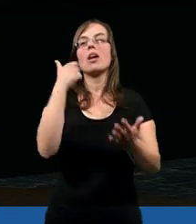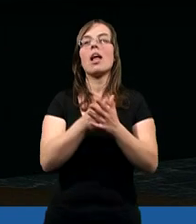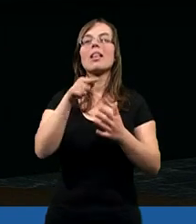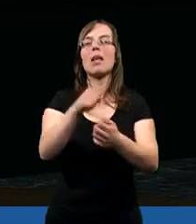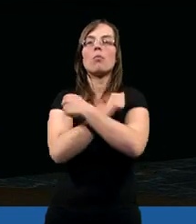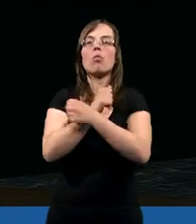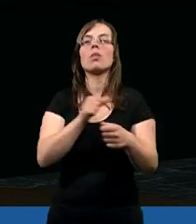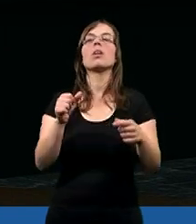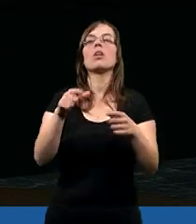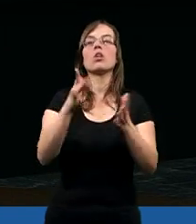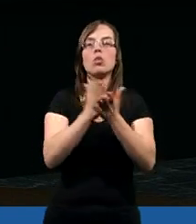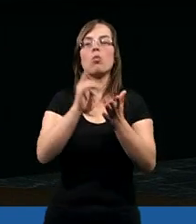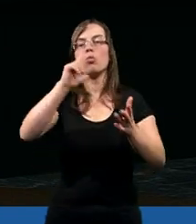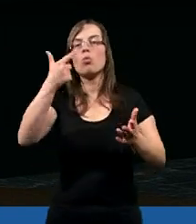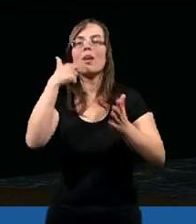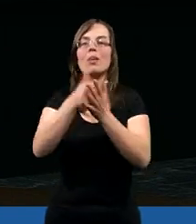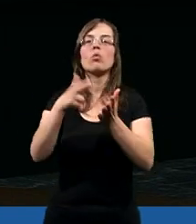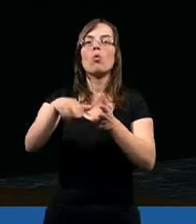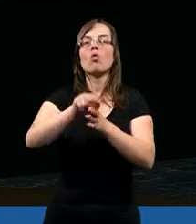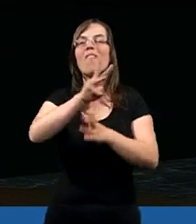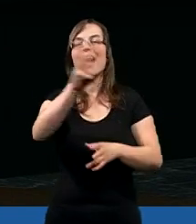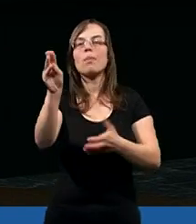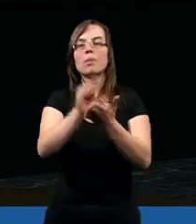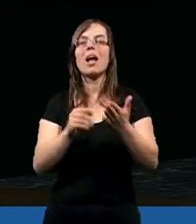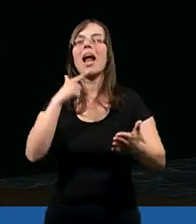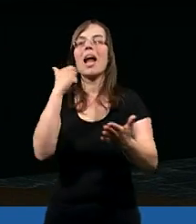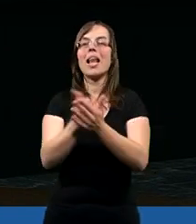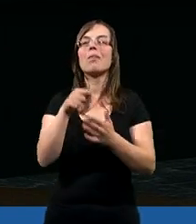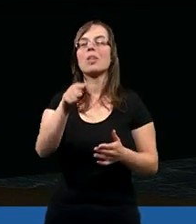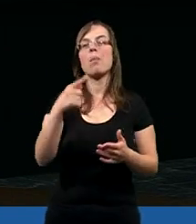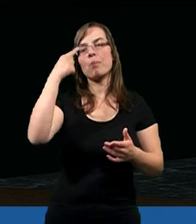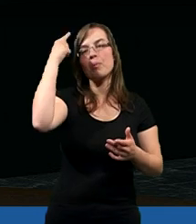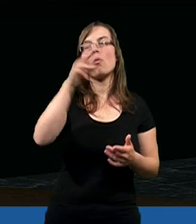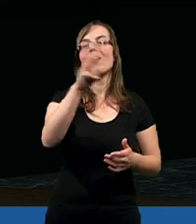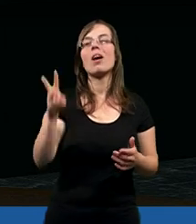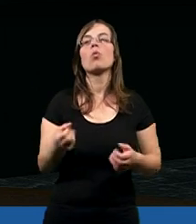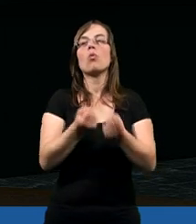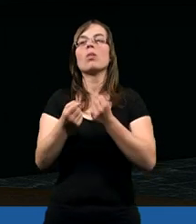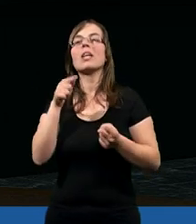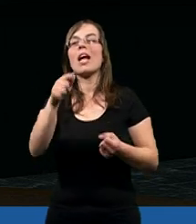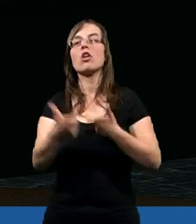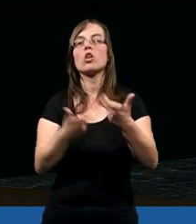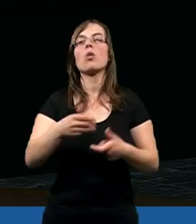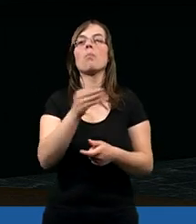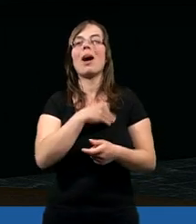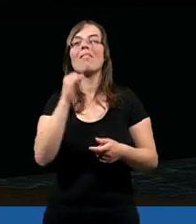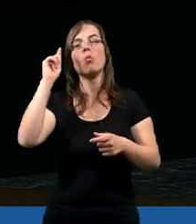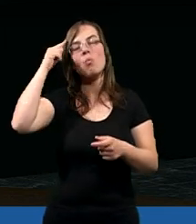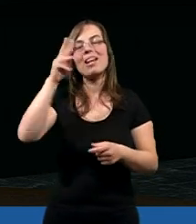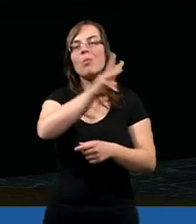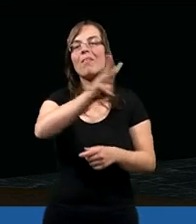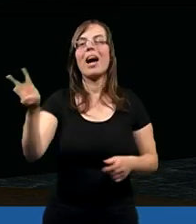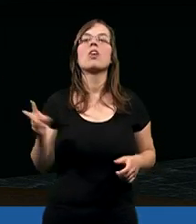List ten, umiłowani, jest już drugim listem, który do was piszę, a w nich chcę przez przypomnienie utrzymać w czynności prawe